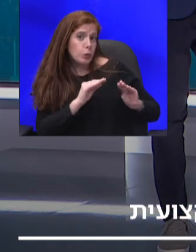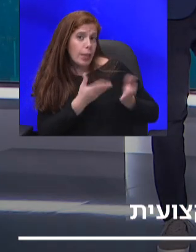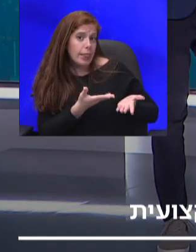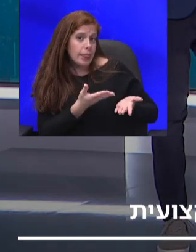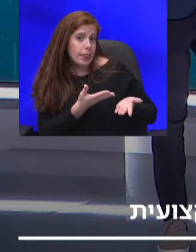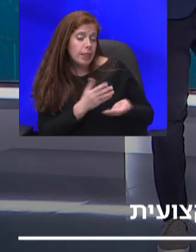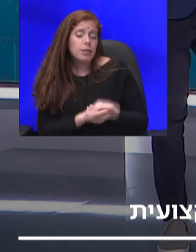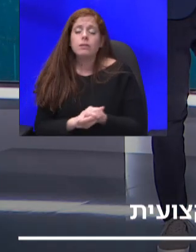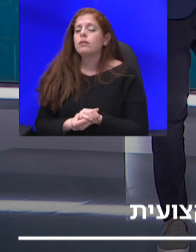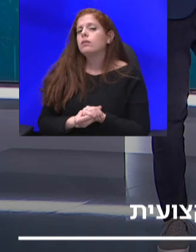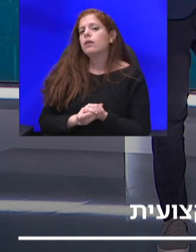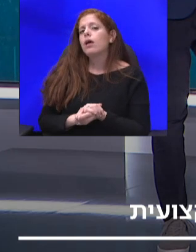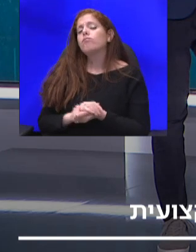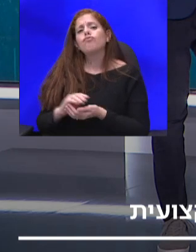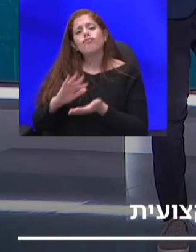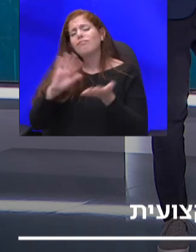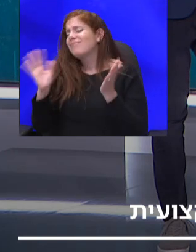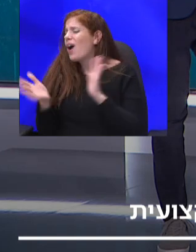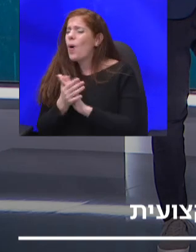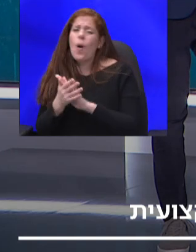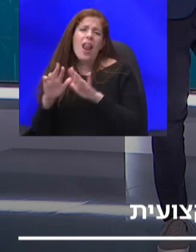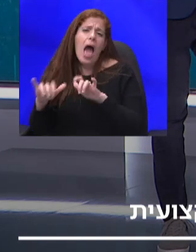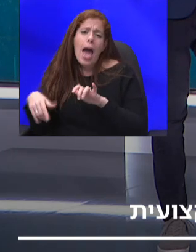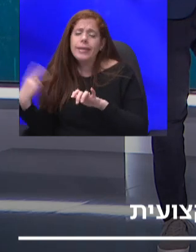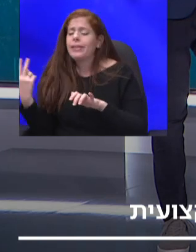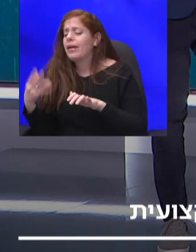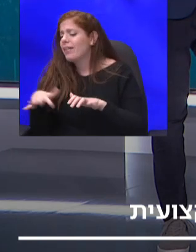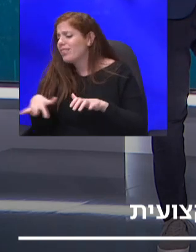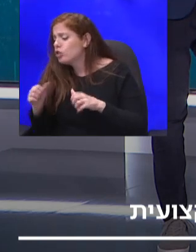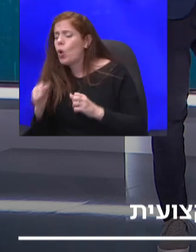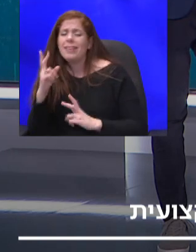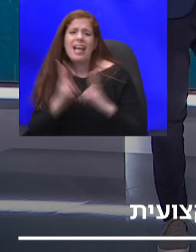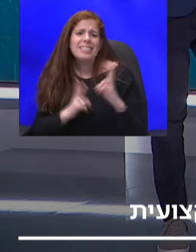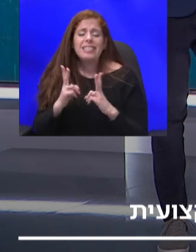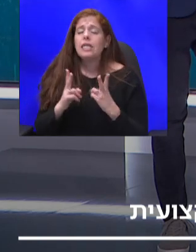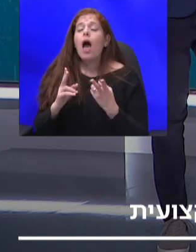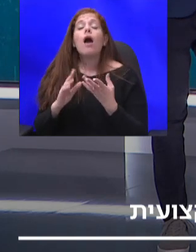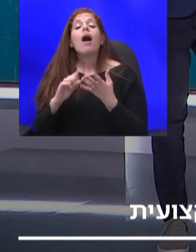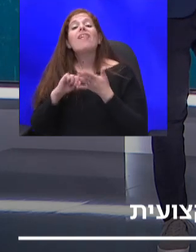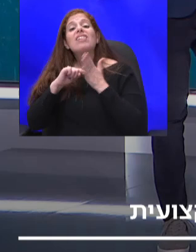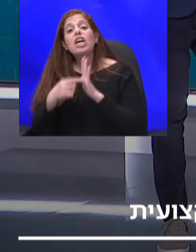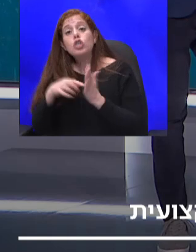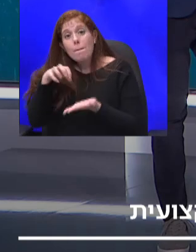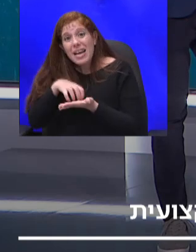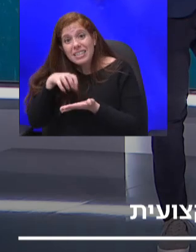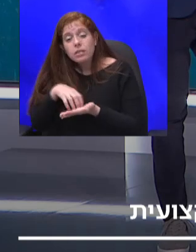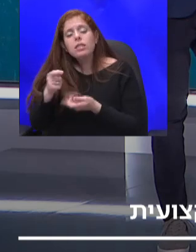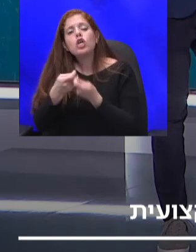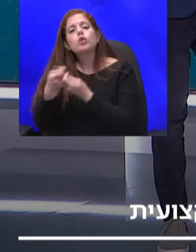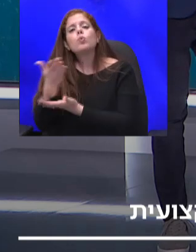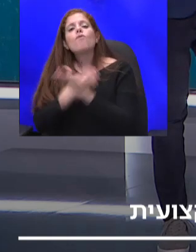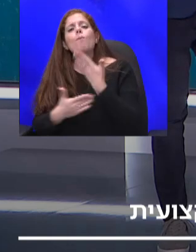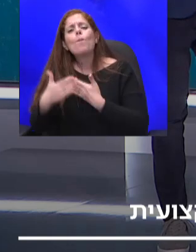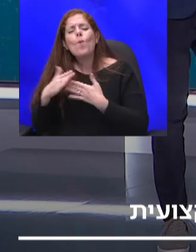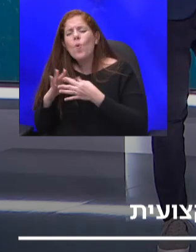הכל מהכל, הייטק, תשקיות, תעשייה. הדגש המרכזי שאנחנו הולכים עליו זה שיתוף פעולה הדוק, הדוק, הדוק עם